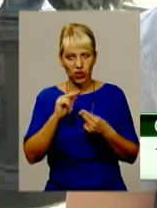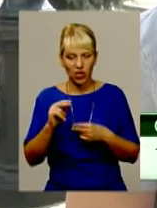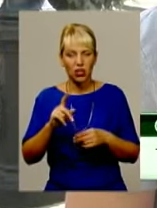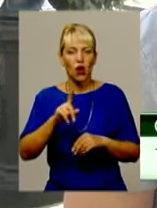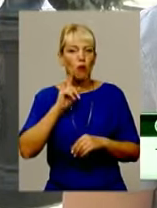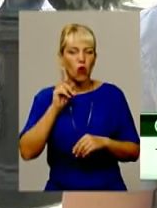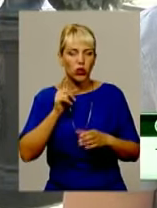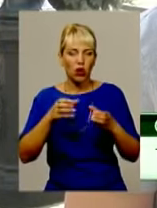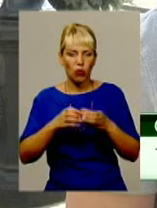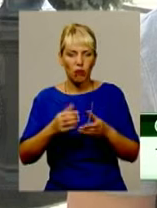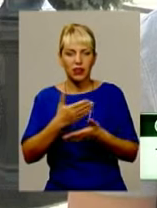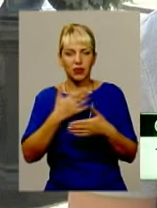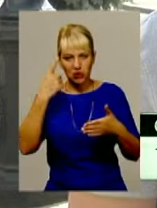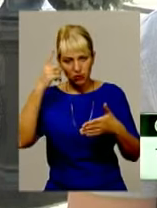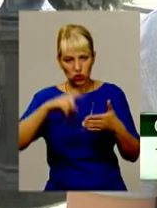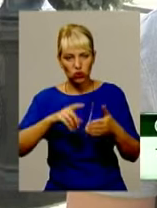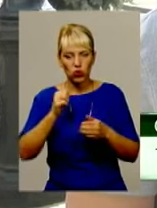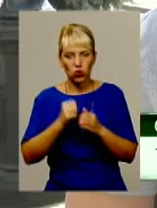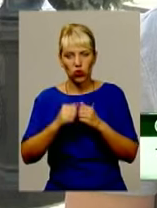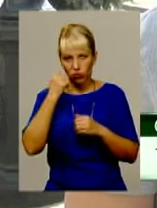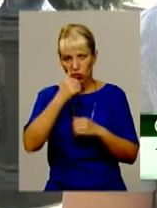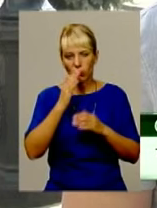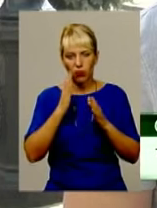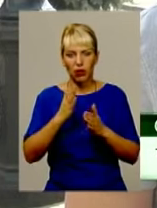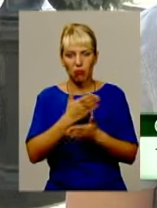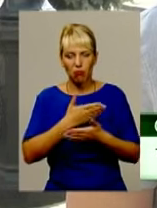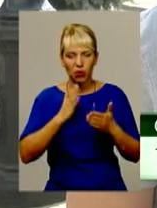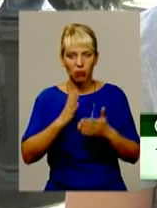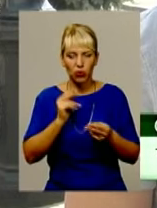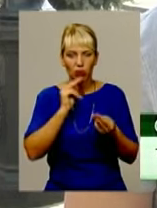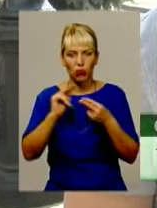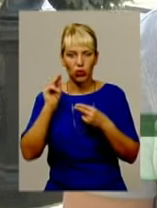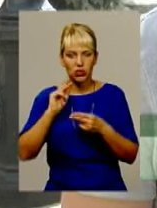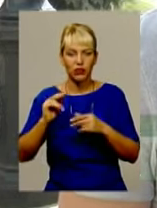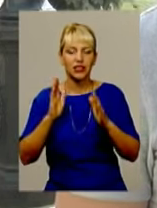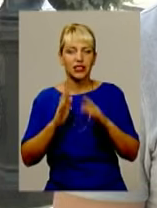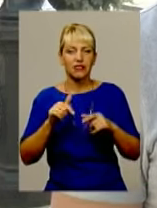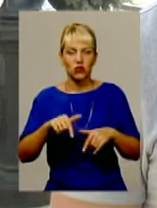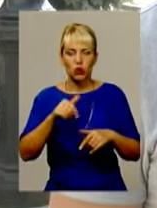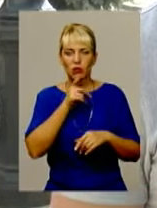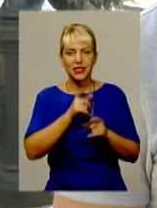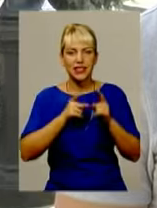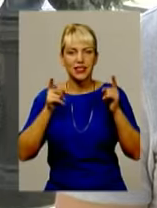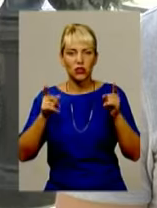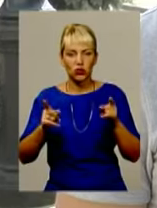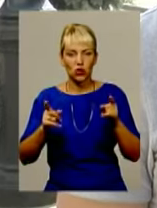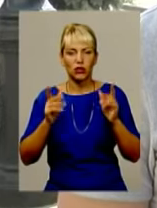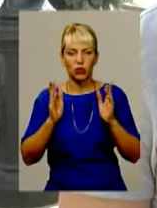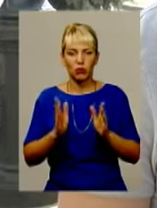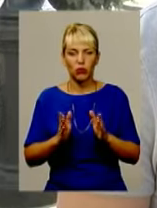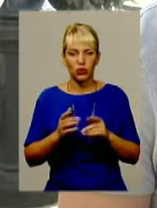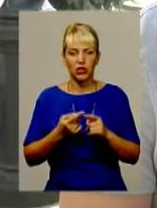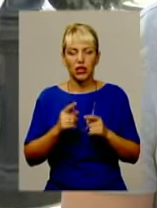сподіваємося, що з кожним роком ми будемо прогресувати в нашому «Реві-15». І ціля на цей сезон – здобути боронзвілого нагороди,